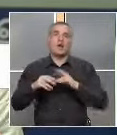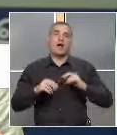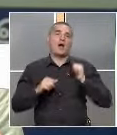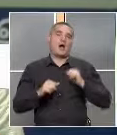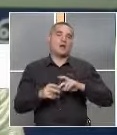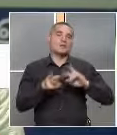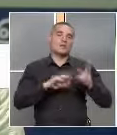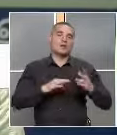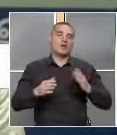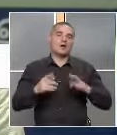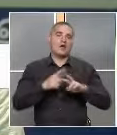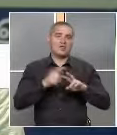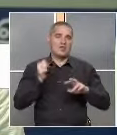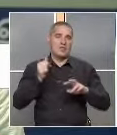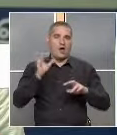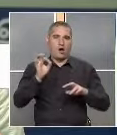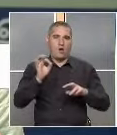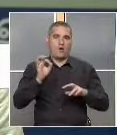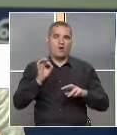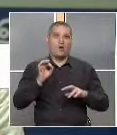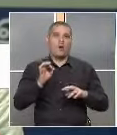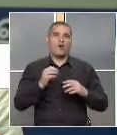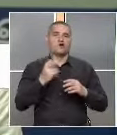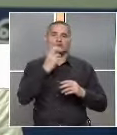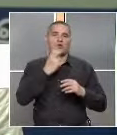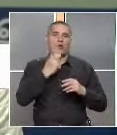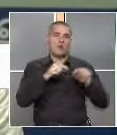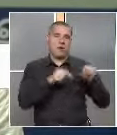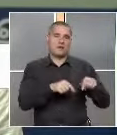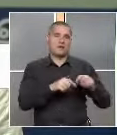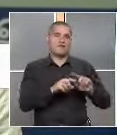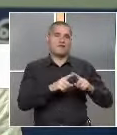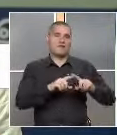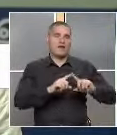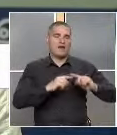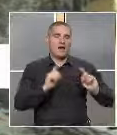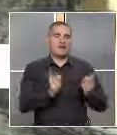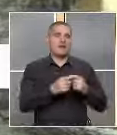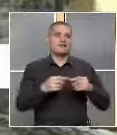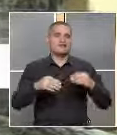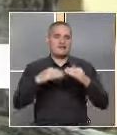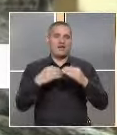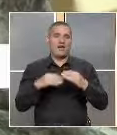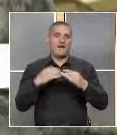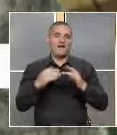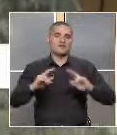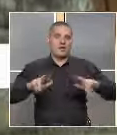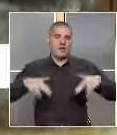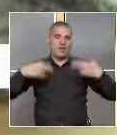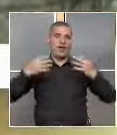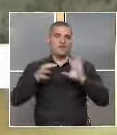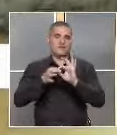пък НАО с логопеда е тук в логопедичния център, чрез видеовръзка по интернет, те